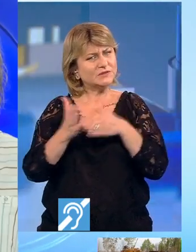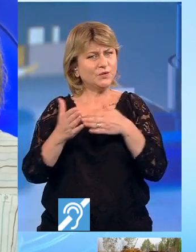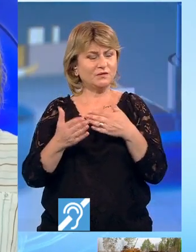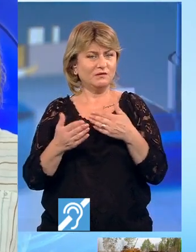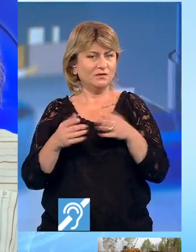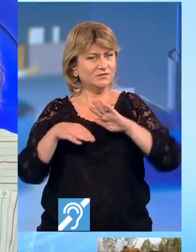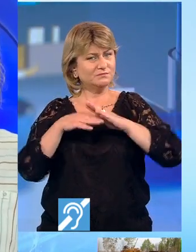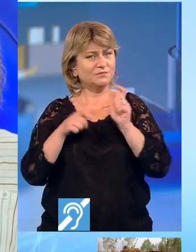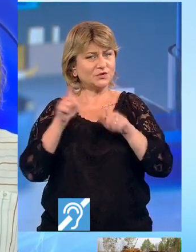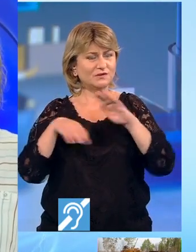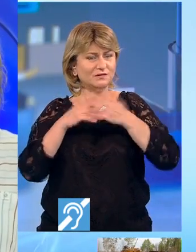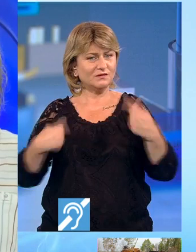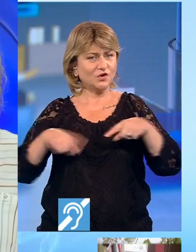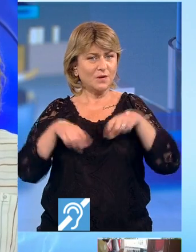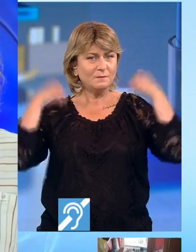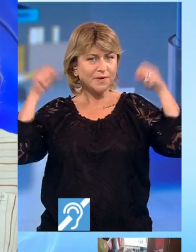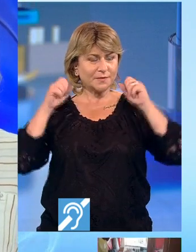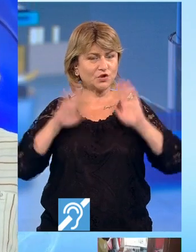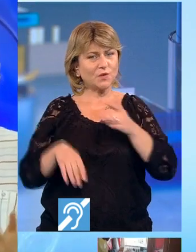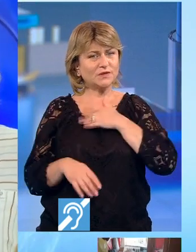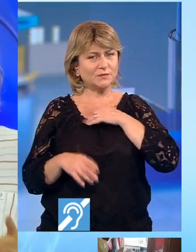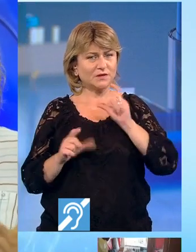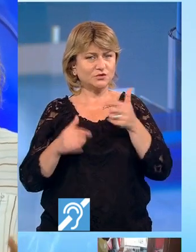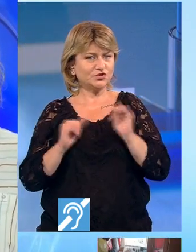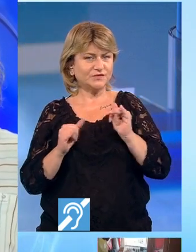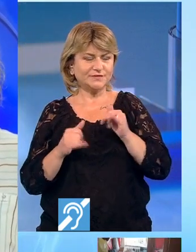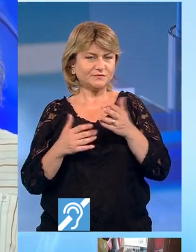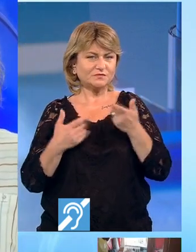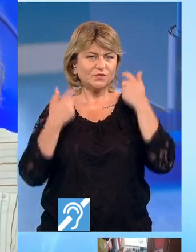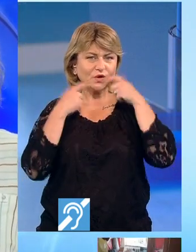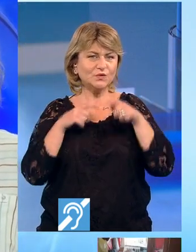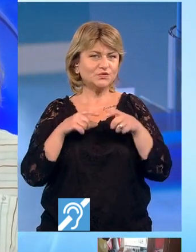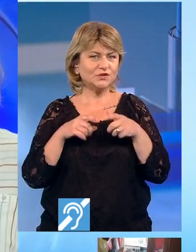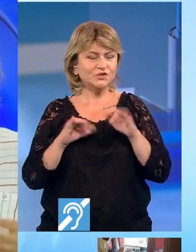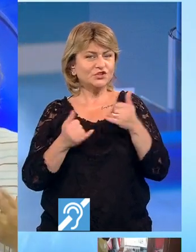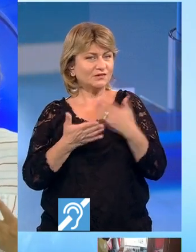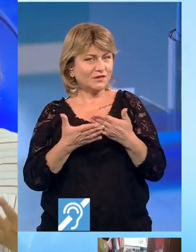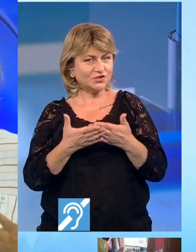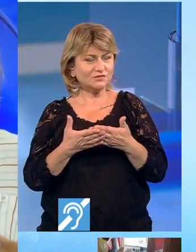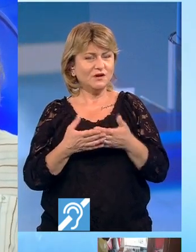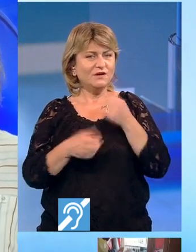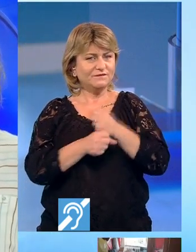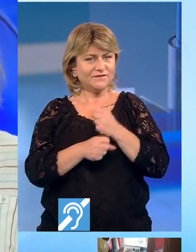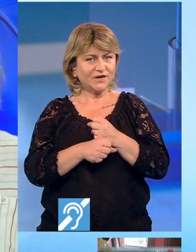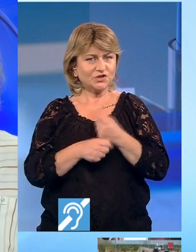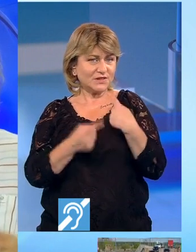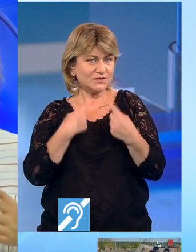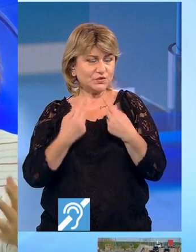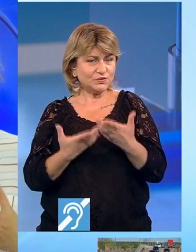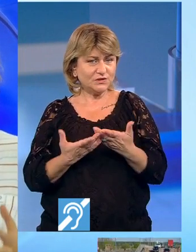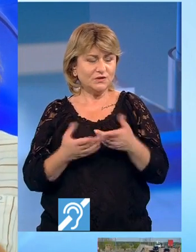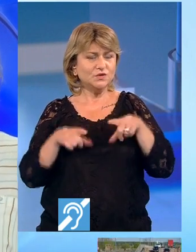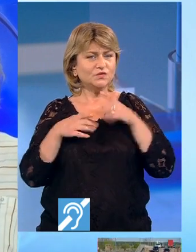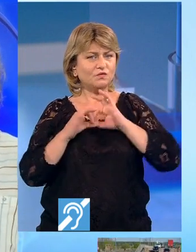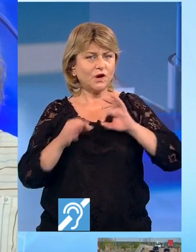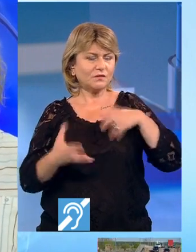berbecii. Au sentimentul că cineva nu e onest cu ei și de aceea generează discuții. Sunt